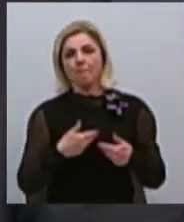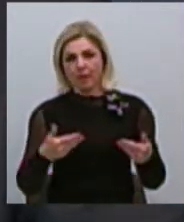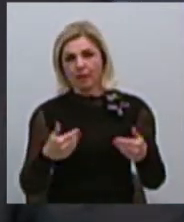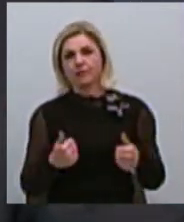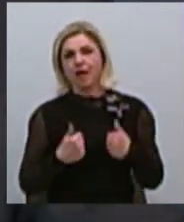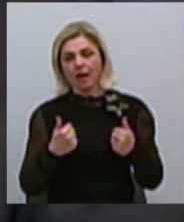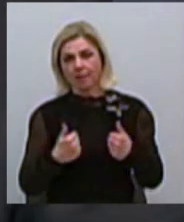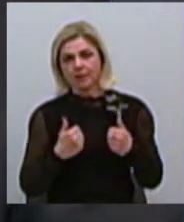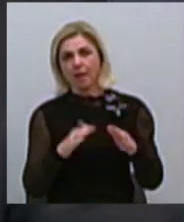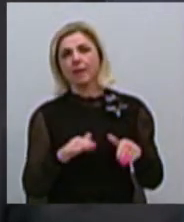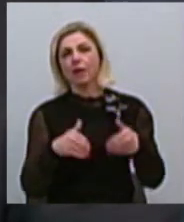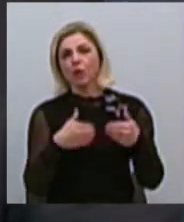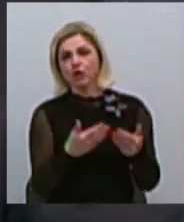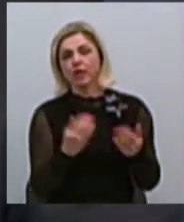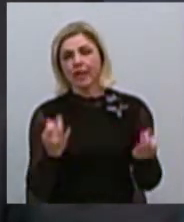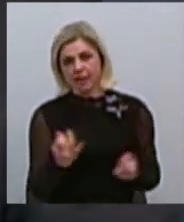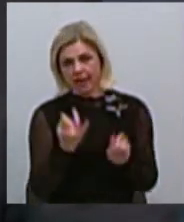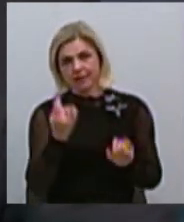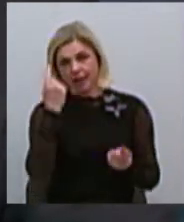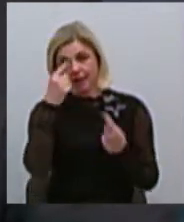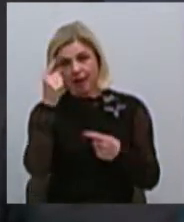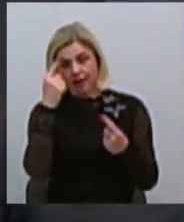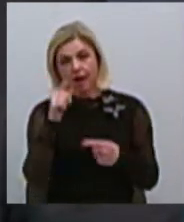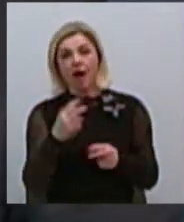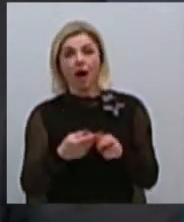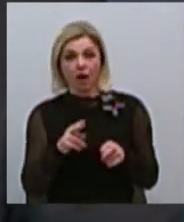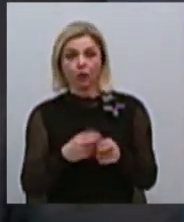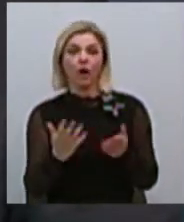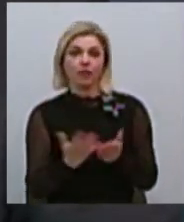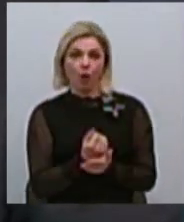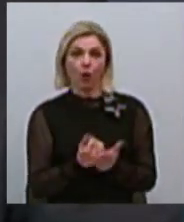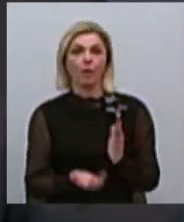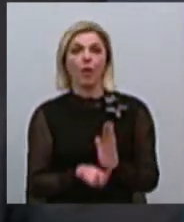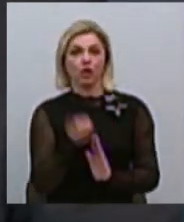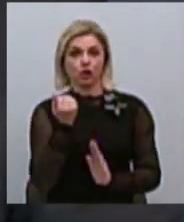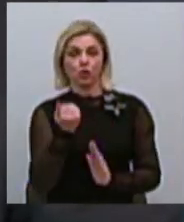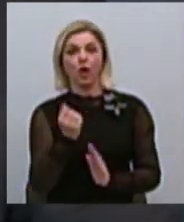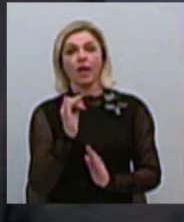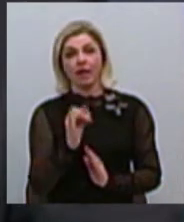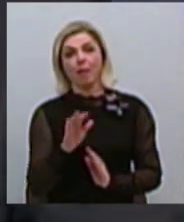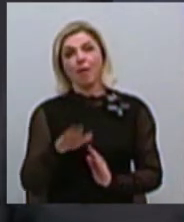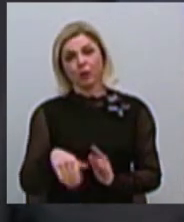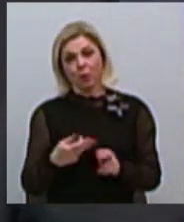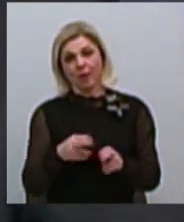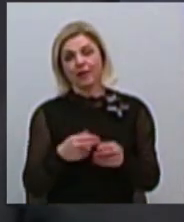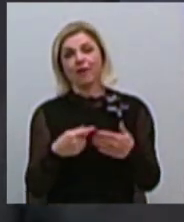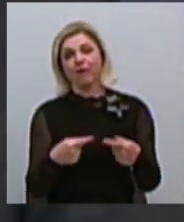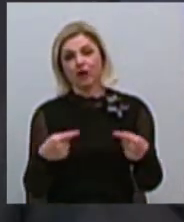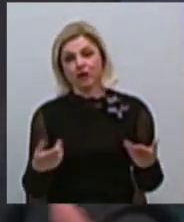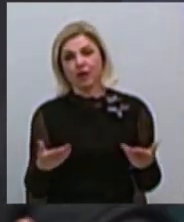передбувати інтересні идеї, які знаходять підтрючку, і затем ці речі становяться